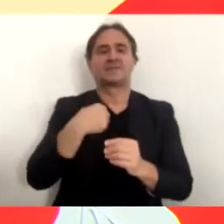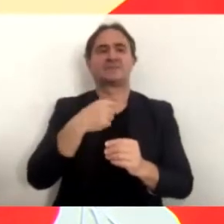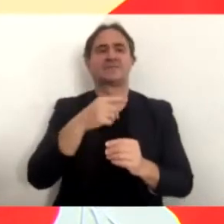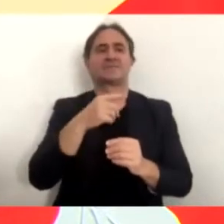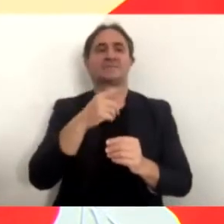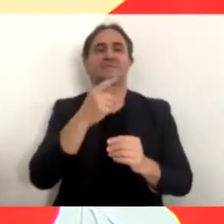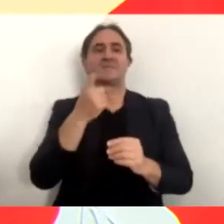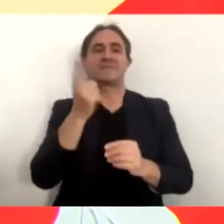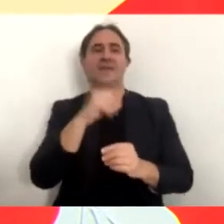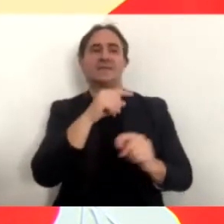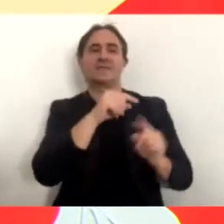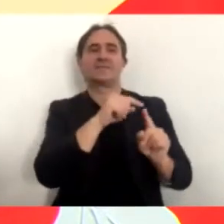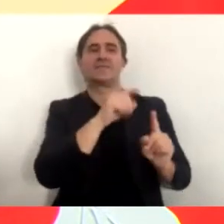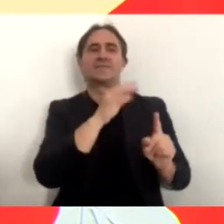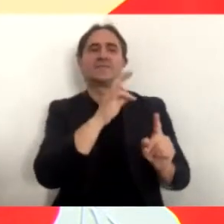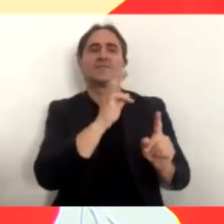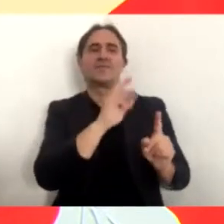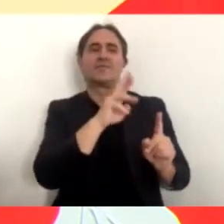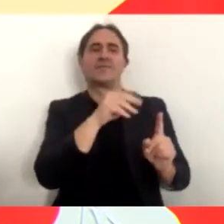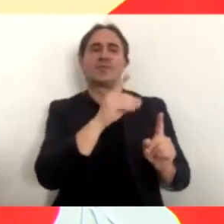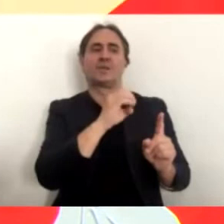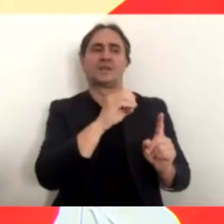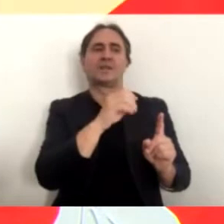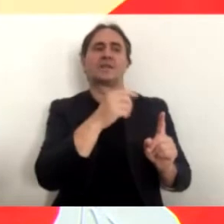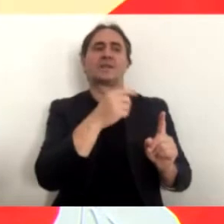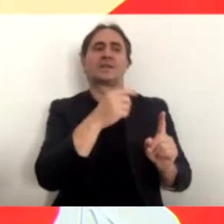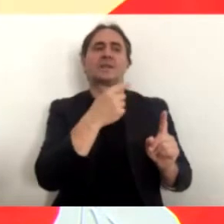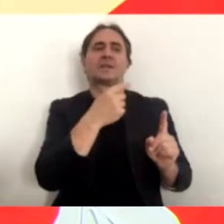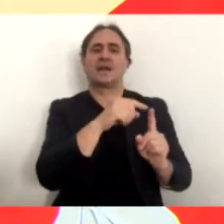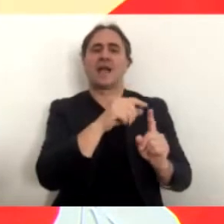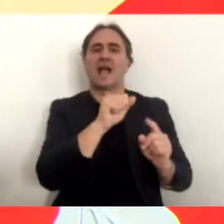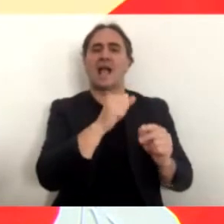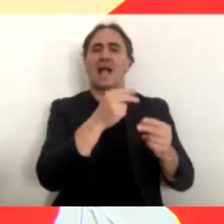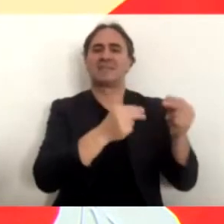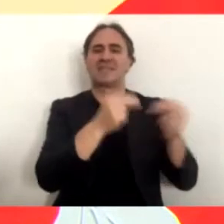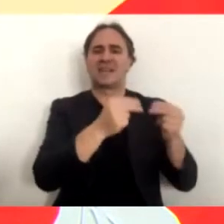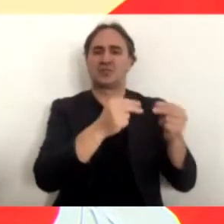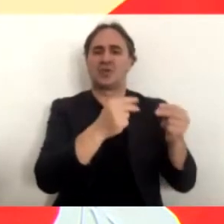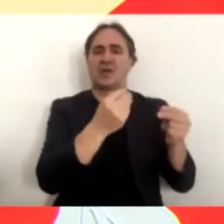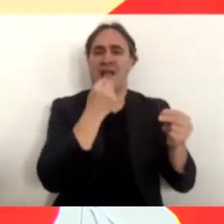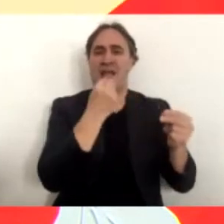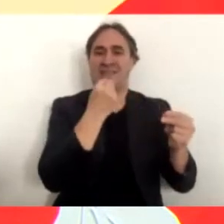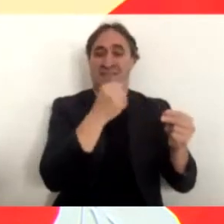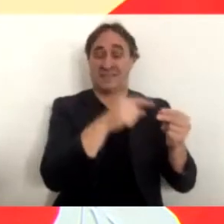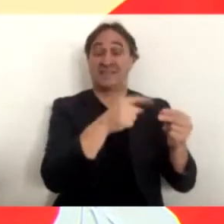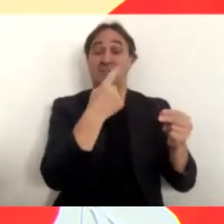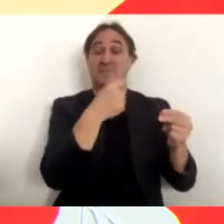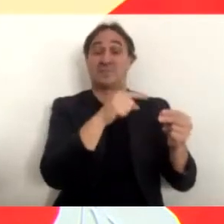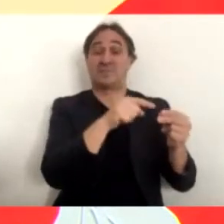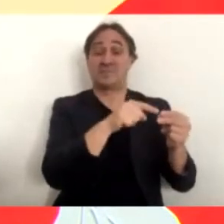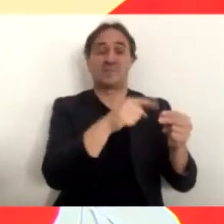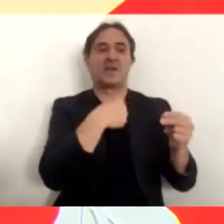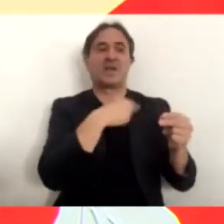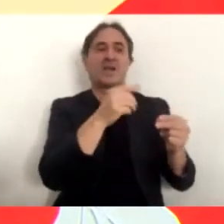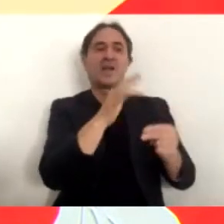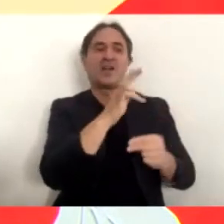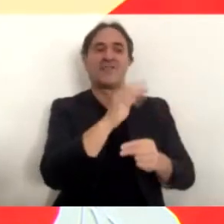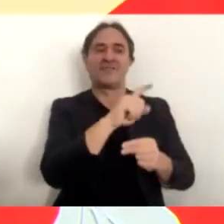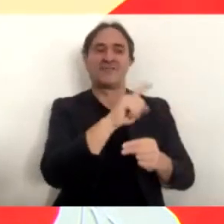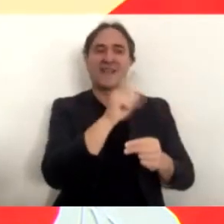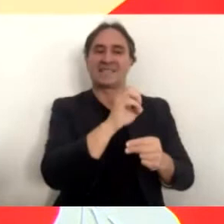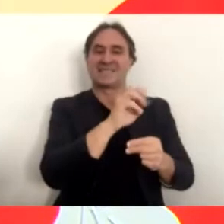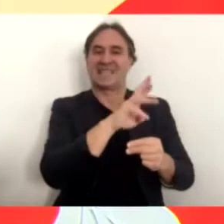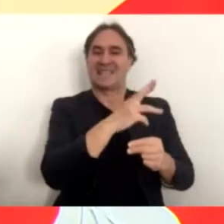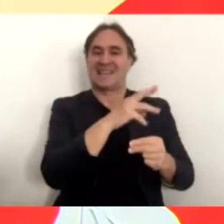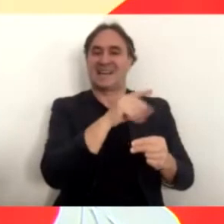del Centers for Disease Control dell'approvazione del vaccino di Pfizer-BioNTech a una